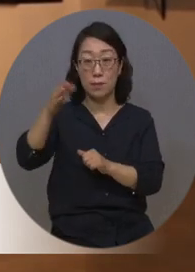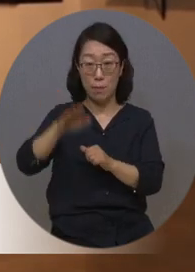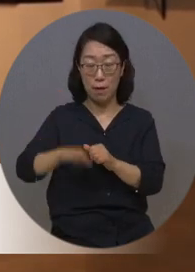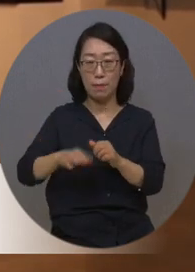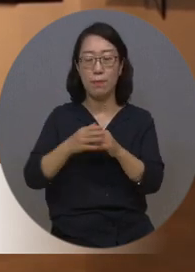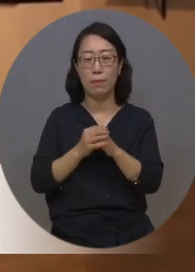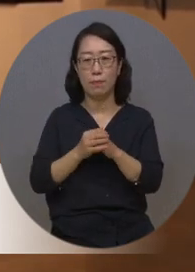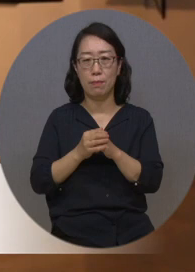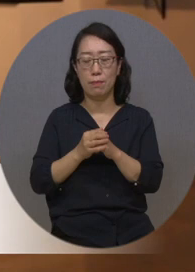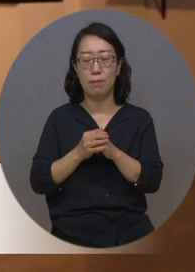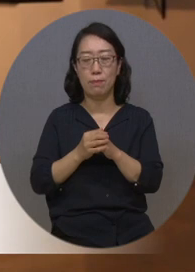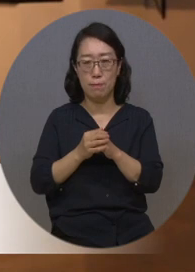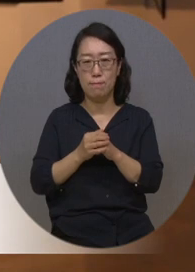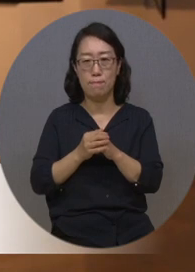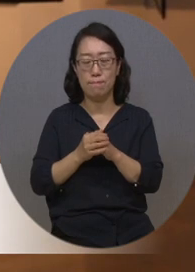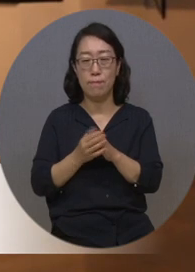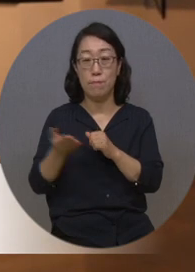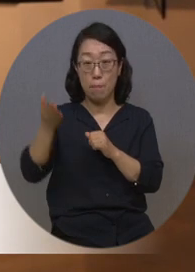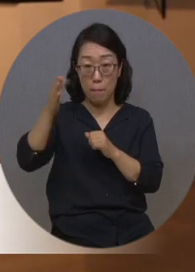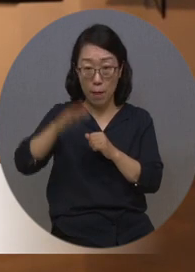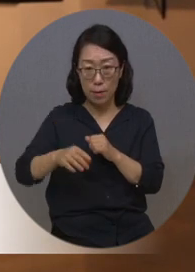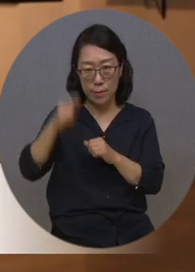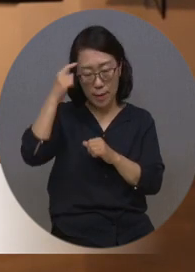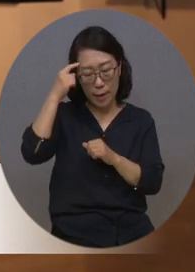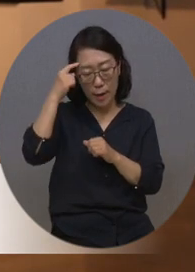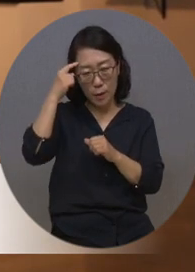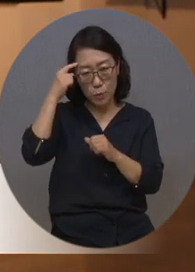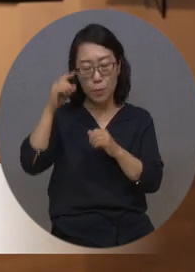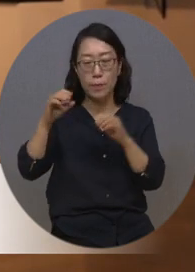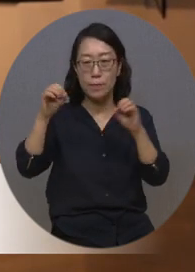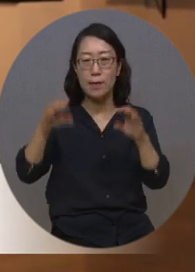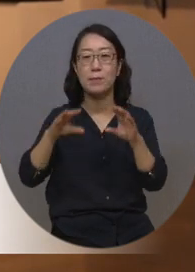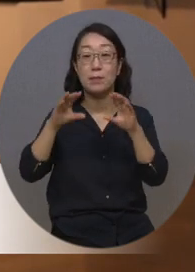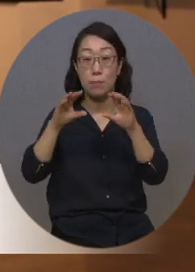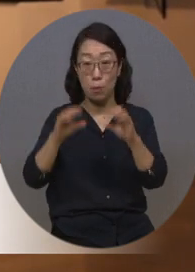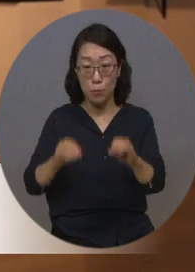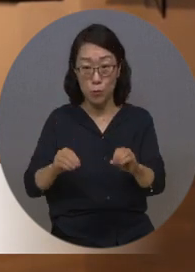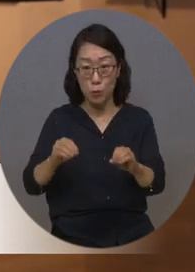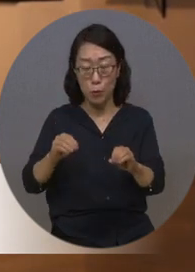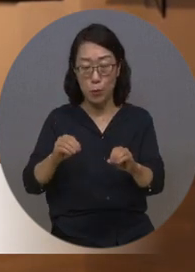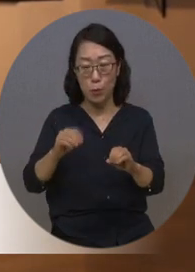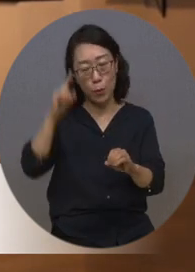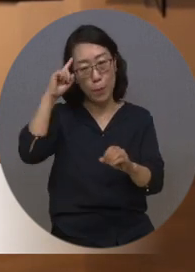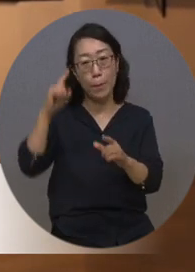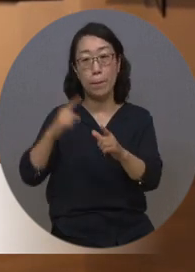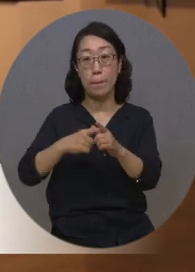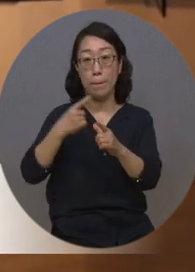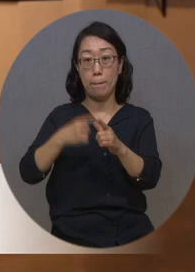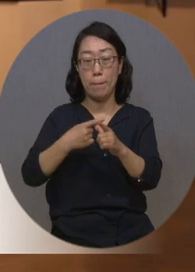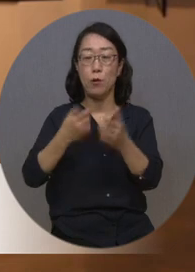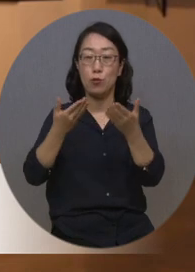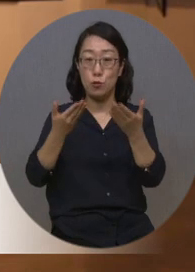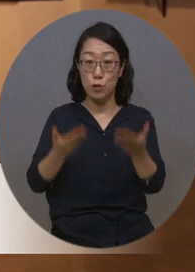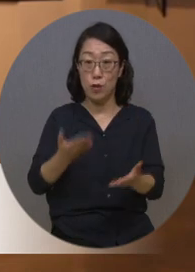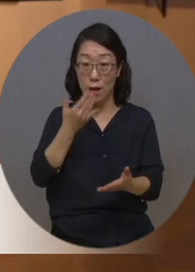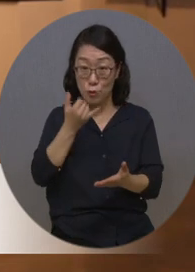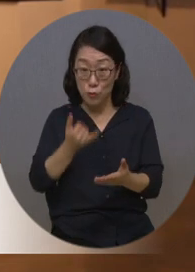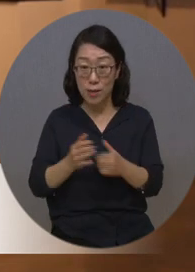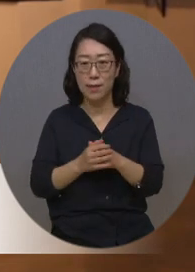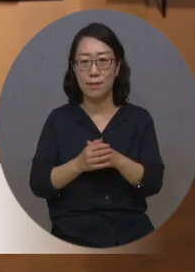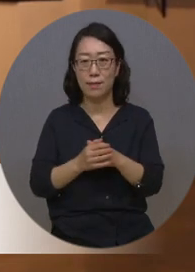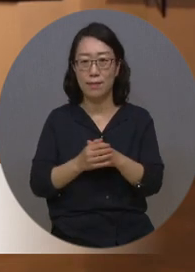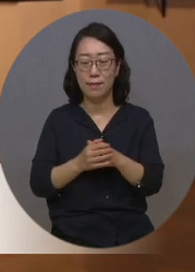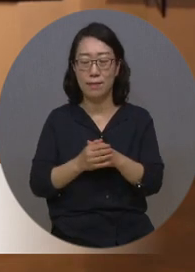그렇지만 뭔가 생각을 잠시 멈추고 쉬어갈 수 있는 자신만의 휴식처가